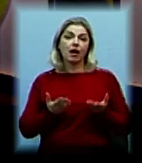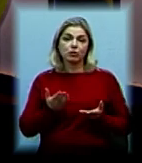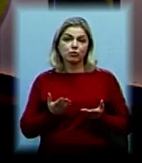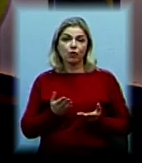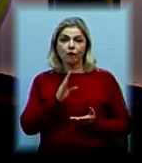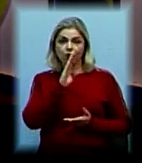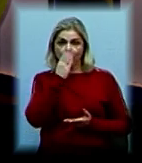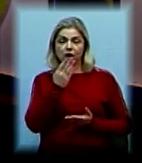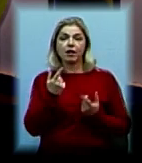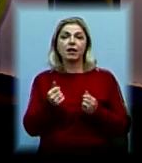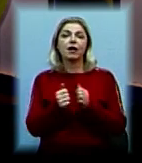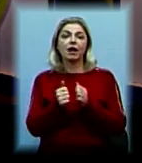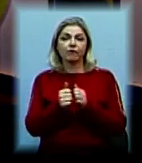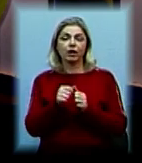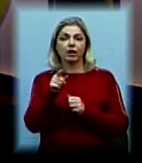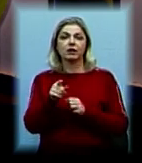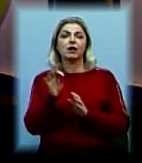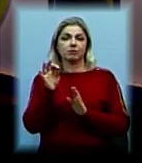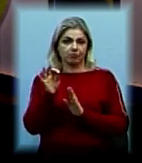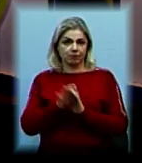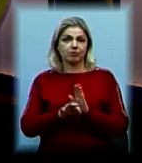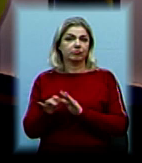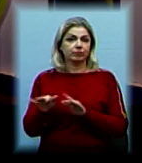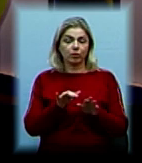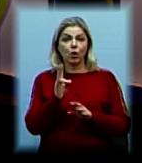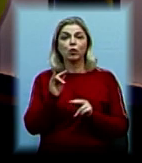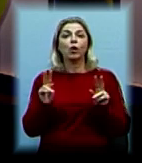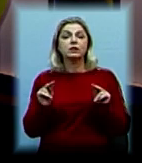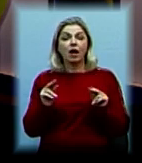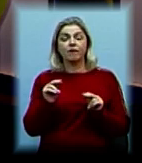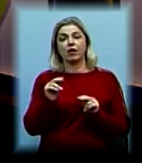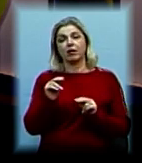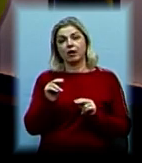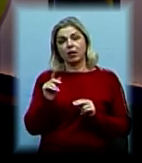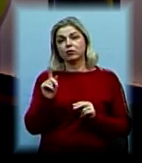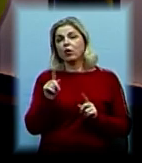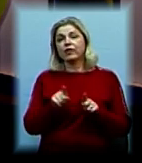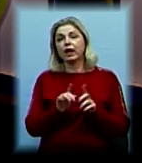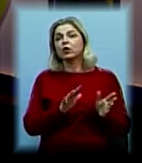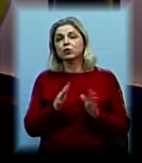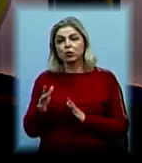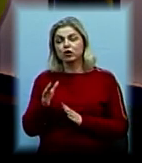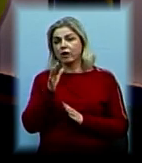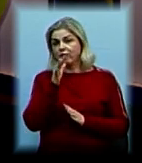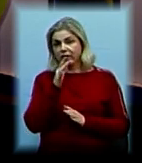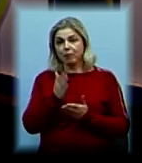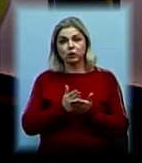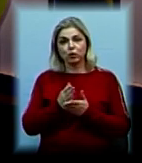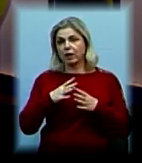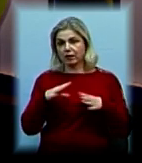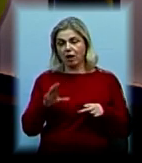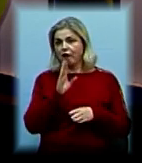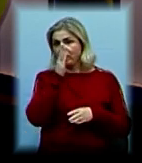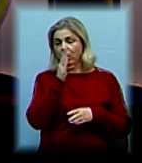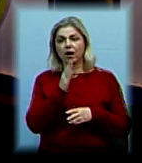ворог десь там підступав, вони негайно ділили. Ну, слава Богу, таких випадків за час ротації, як би не було. Ворог не